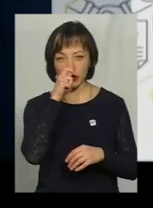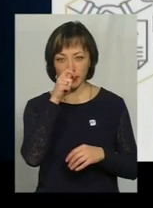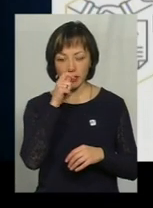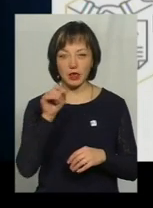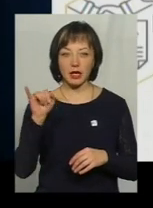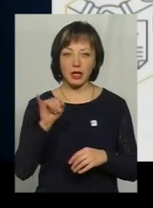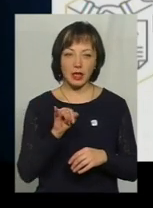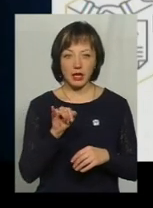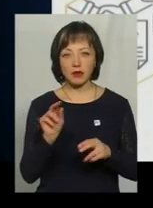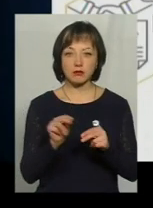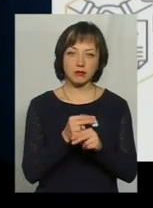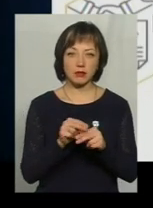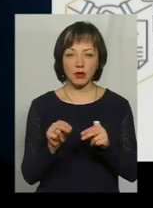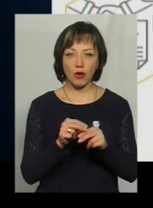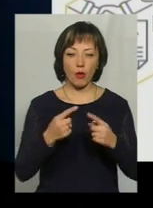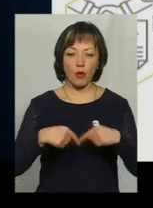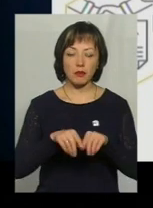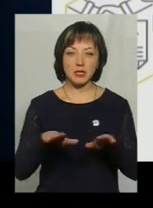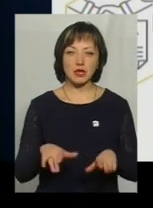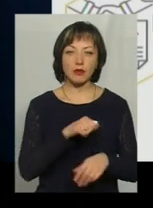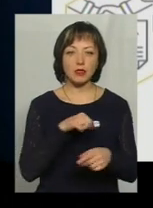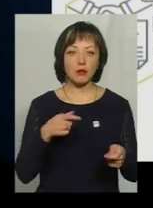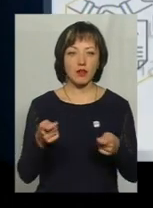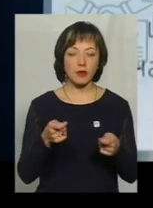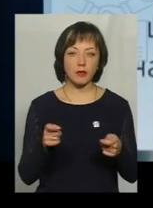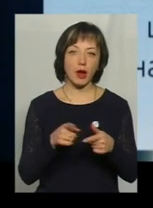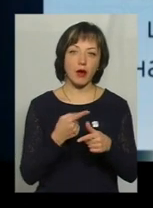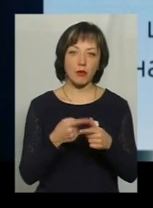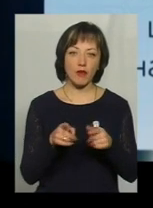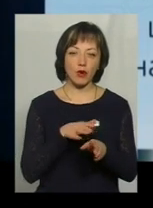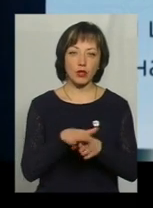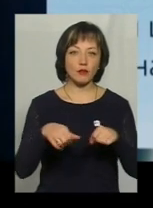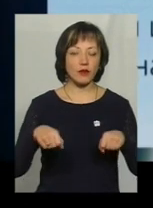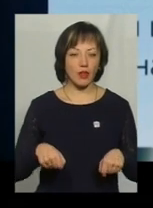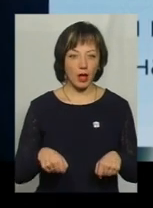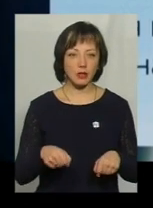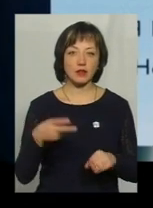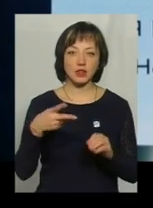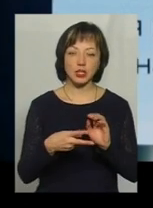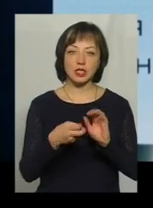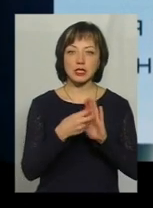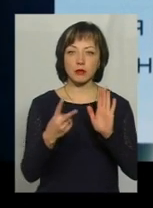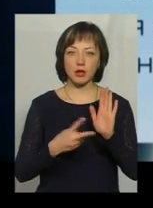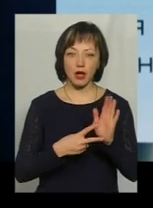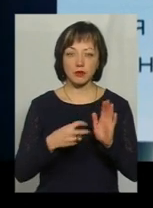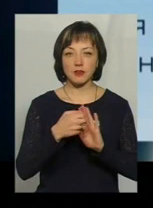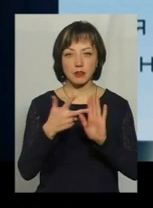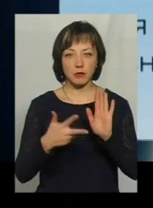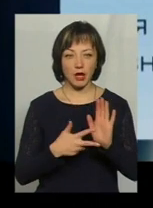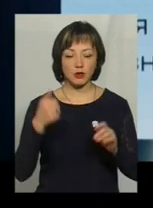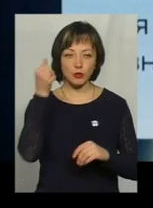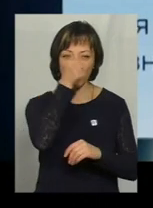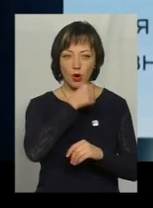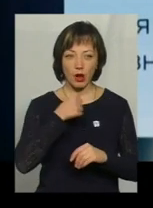і коригувалася органами місцевого самоврядування або органами виконавчої влади. У 2017 і 2018